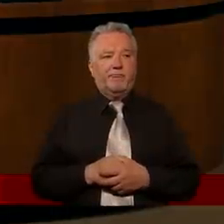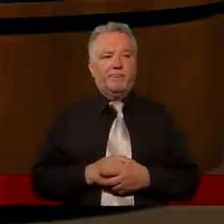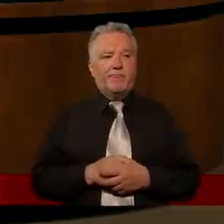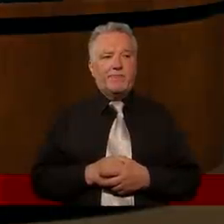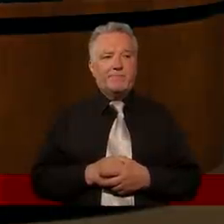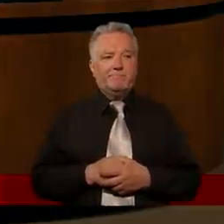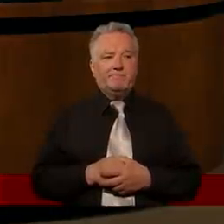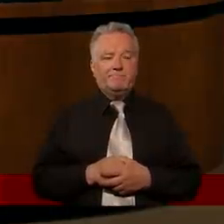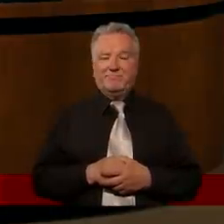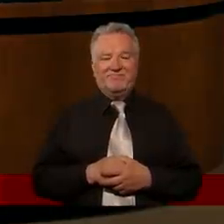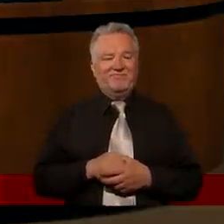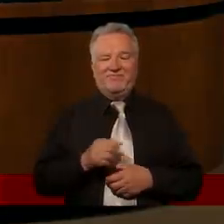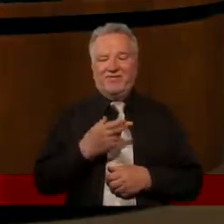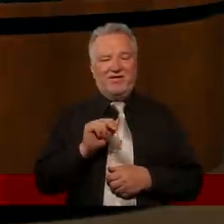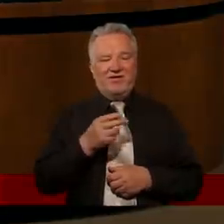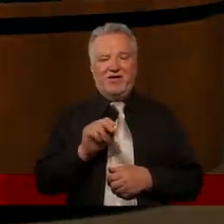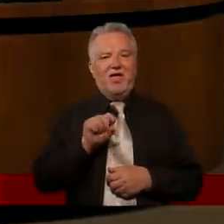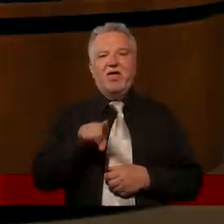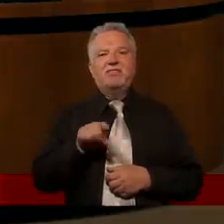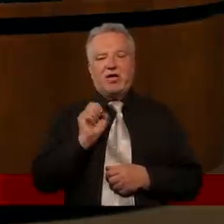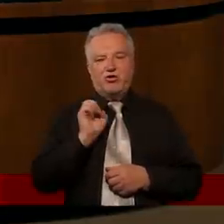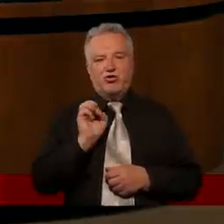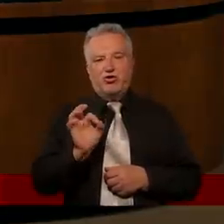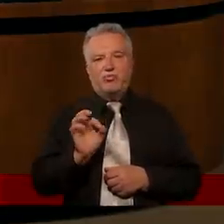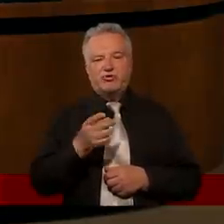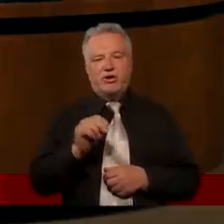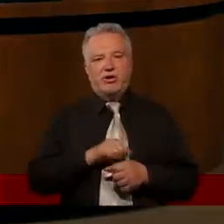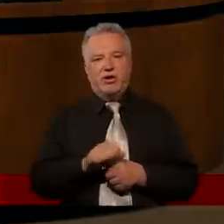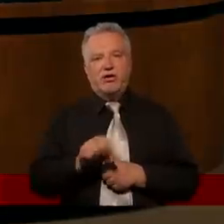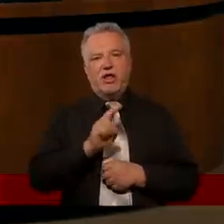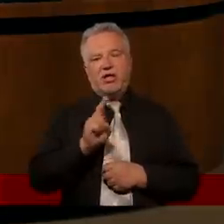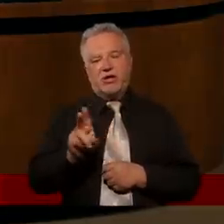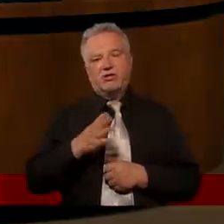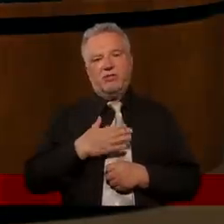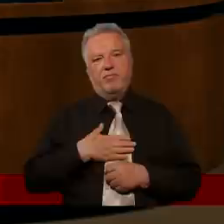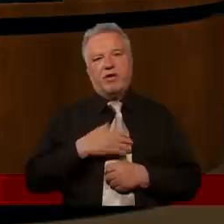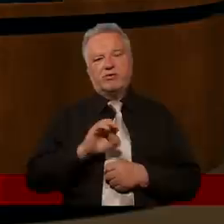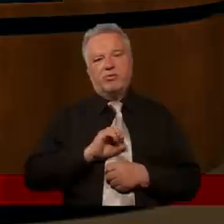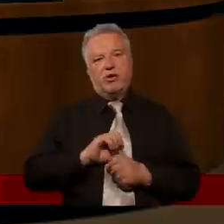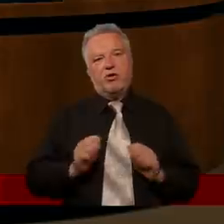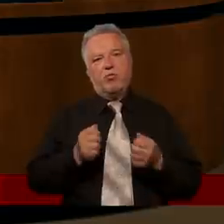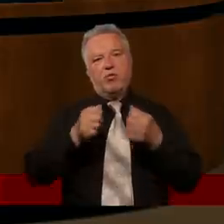Nie? Tak dobrze nie jest. Każdy ma jakiś tam swojego Bożka.